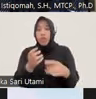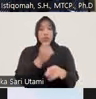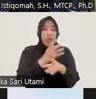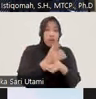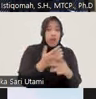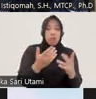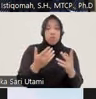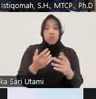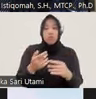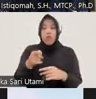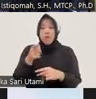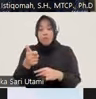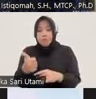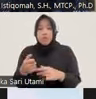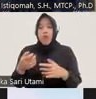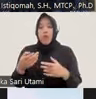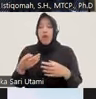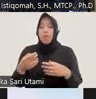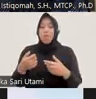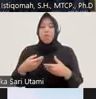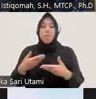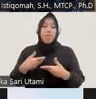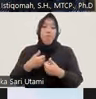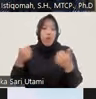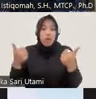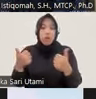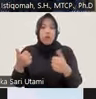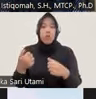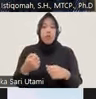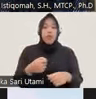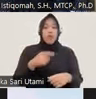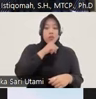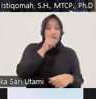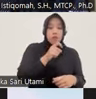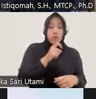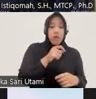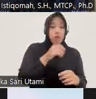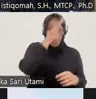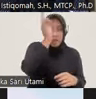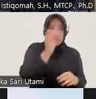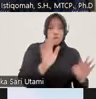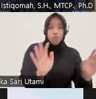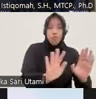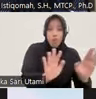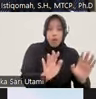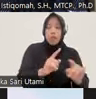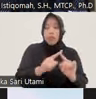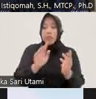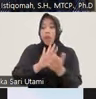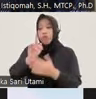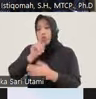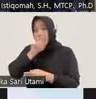itu memulihkan para pihak atau tidak yang ditanya bukan pihak polisinya tapi yang ditanya adalah pihak korban pihak